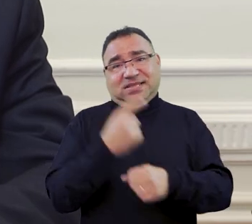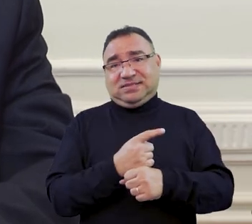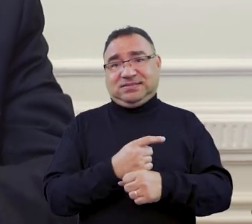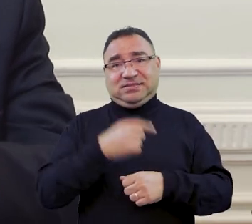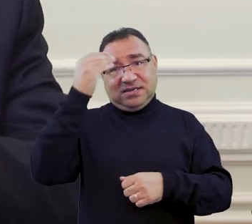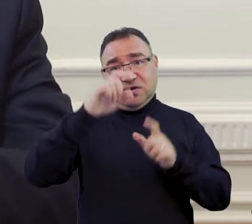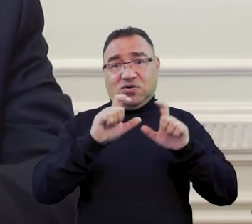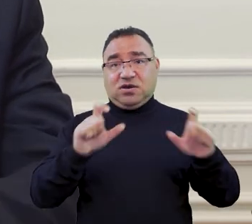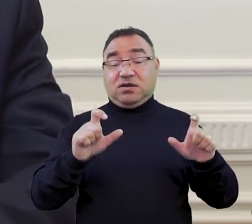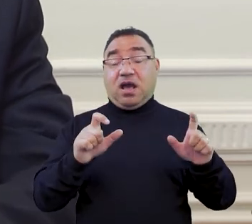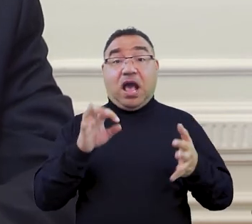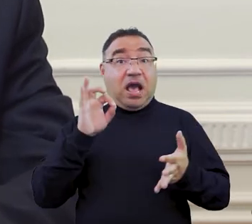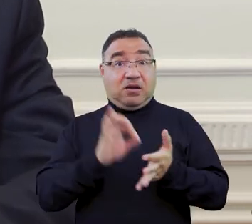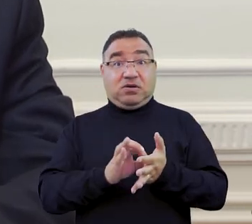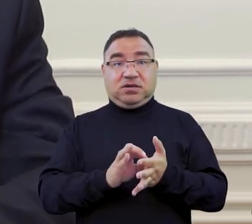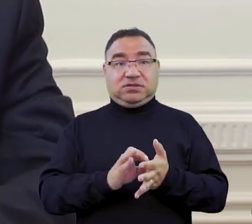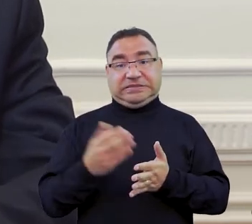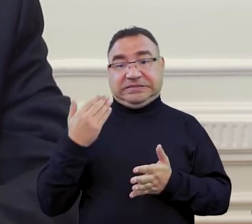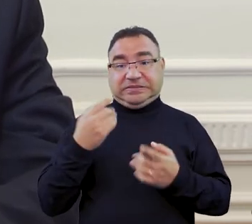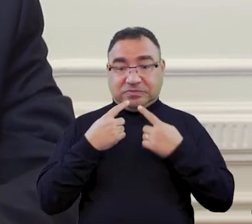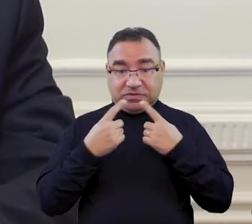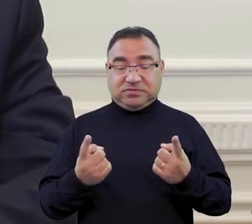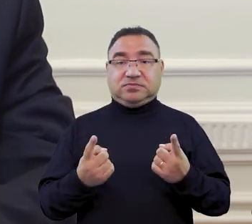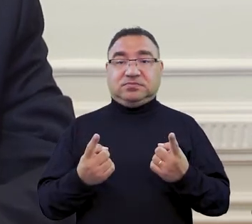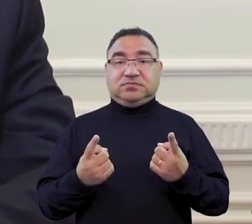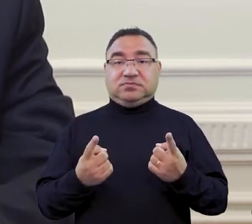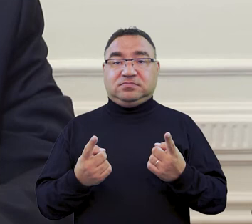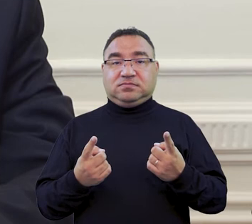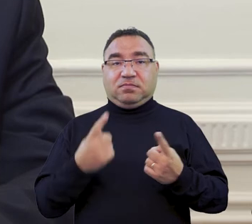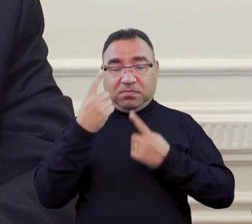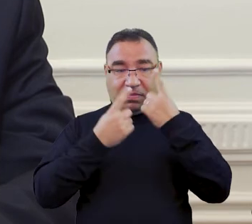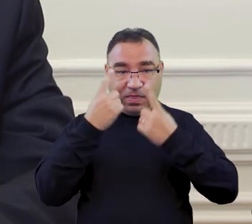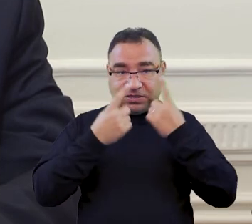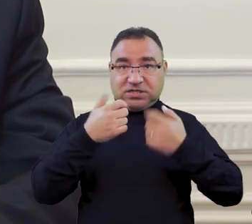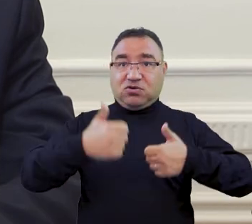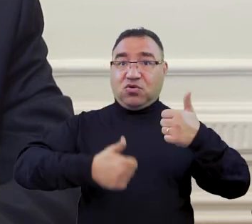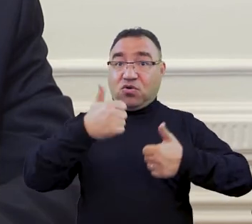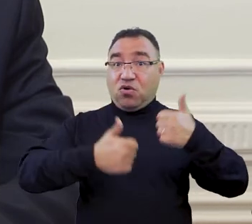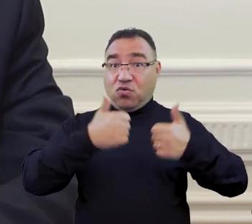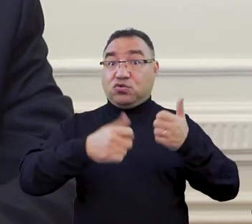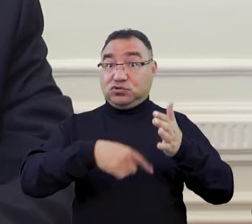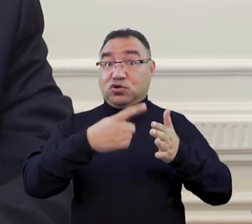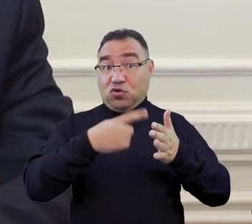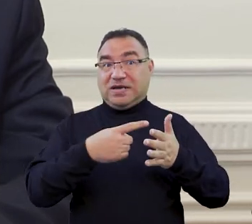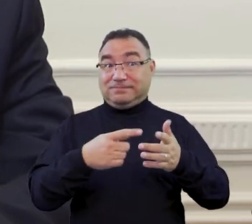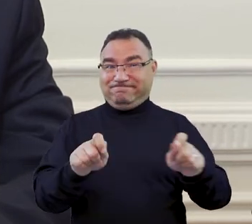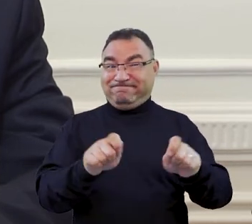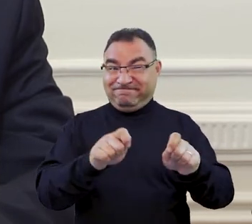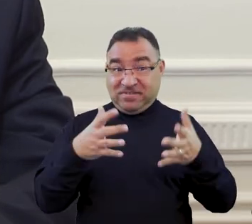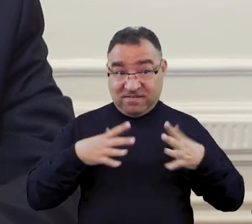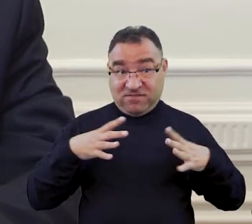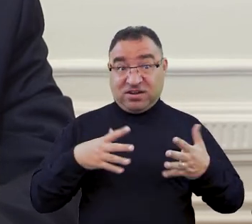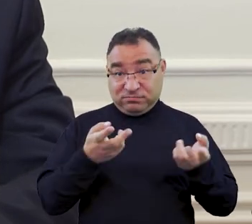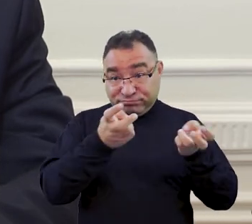Ciekawia zbieżność jest z tego, co ogłosiliśmy na początku, czy ogłosiłem. Myślę, że ten konkurs też będzie dopingował władze